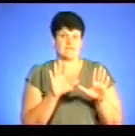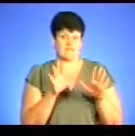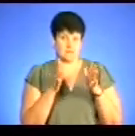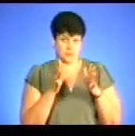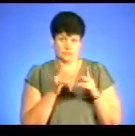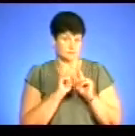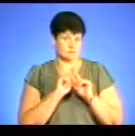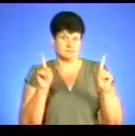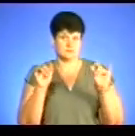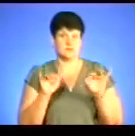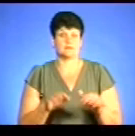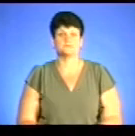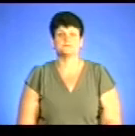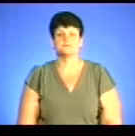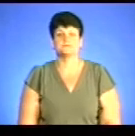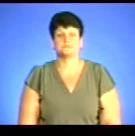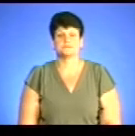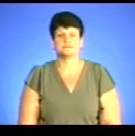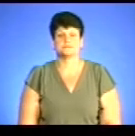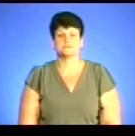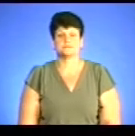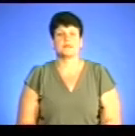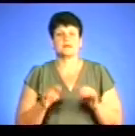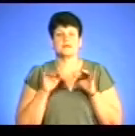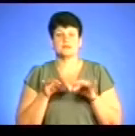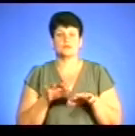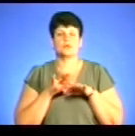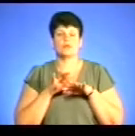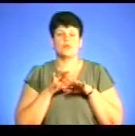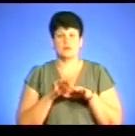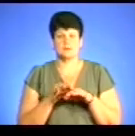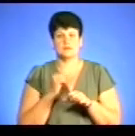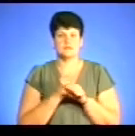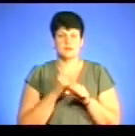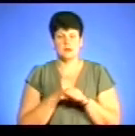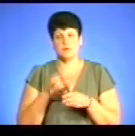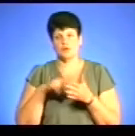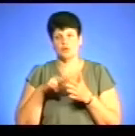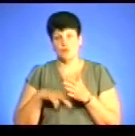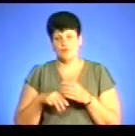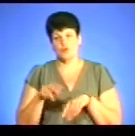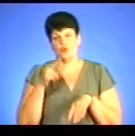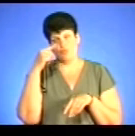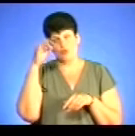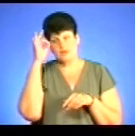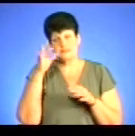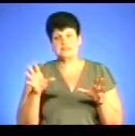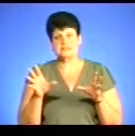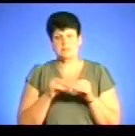резонансна справа. Заходи проводили співробітниками податкової міліції спільно з працівниками